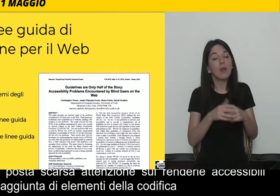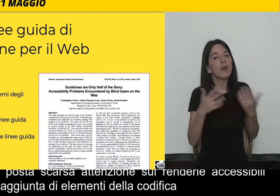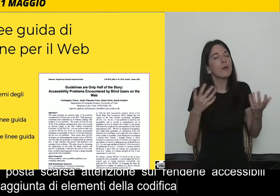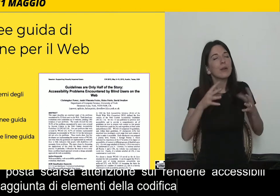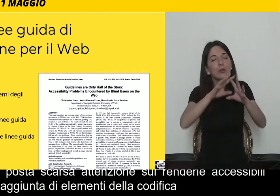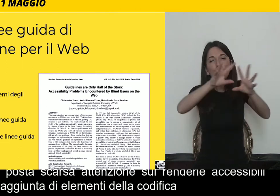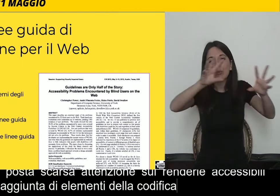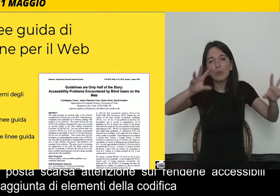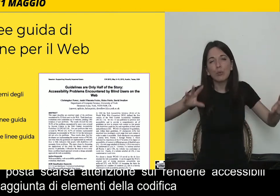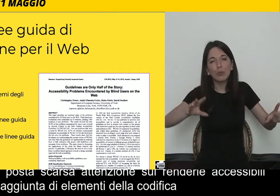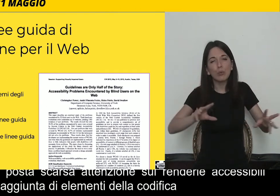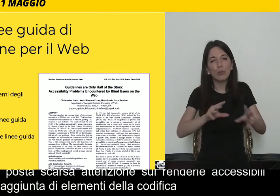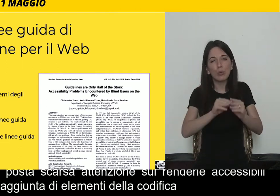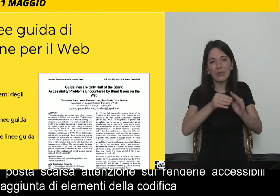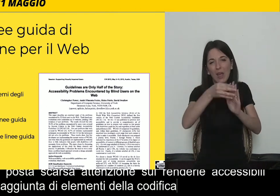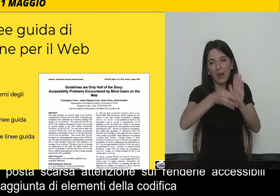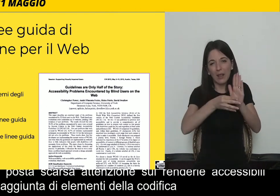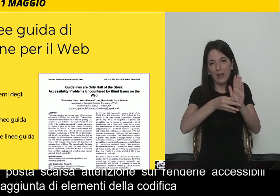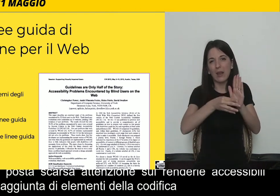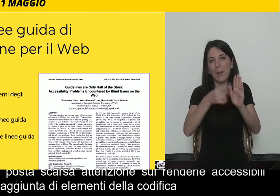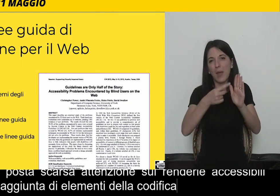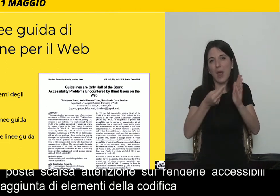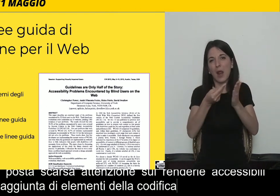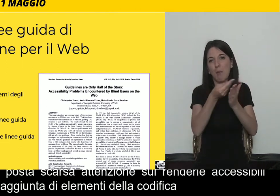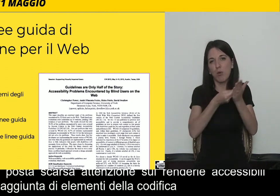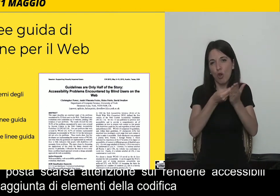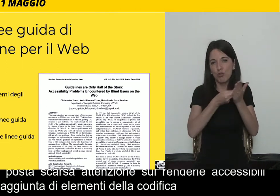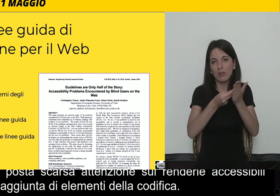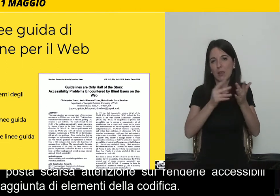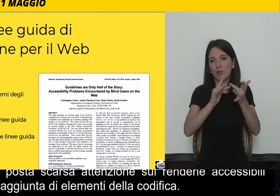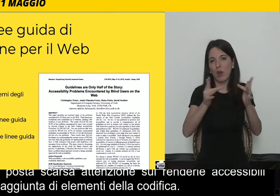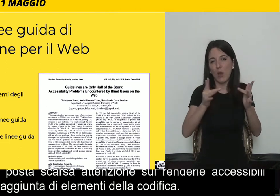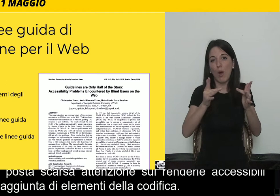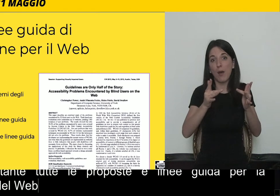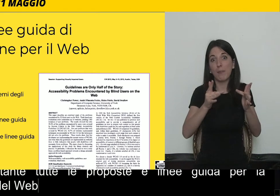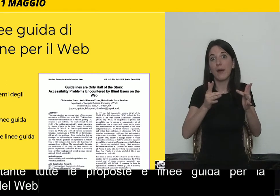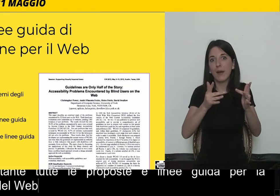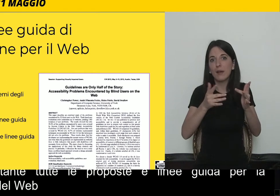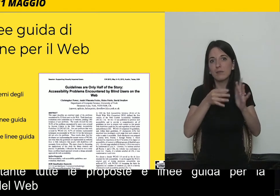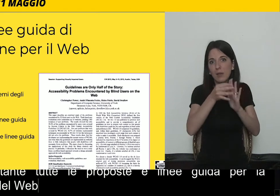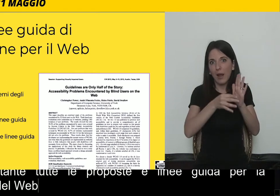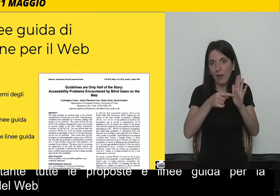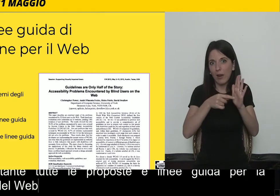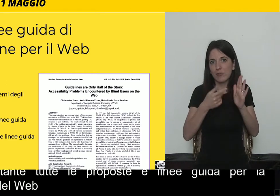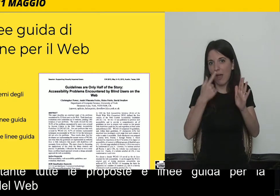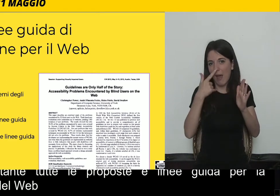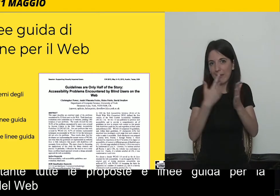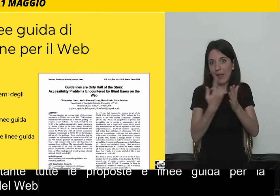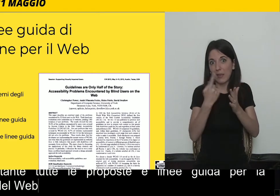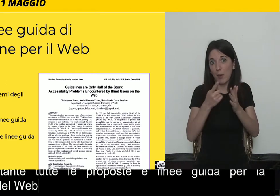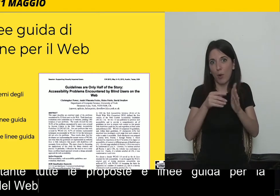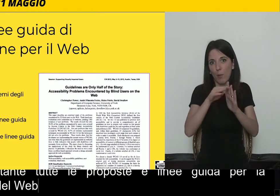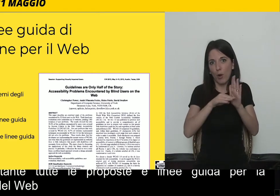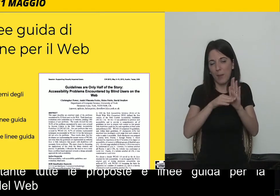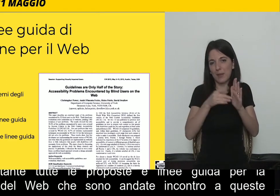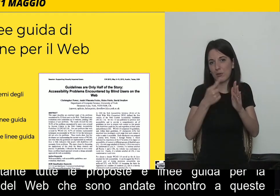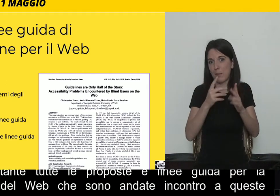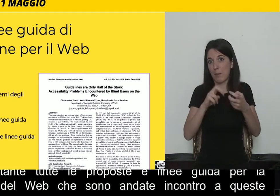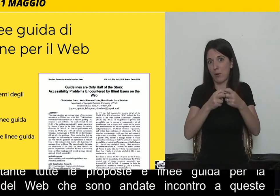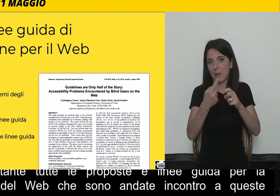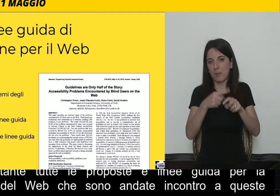per il web che sono andate proprio incontro a queste necessità e a queste problematiche. Conosciamo tutti appunto le